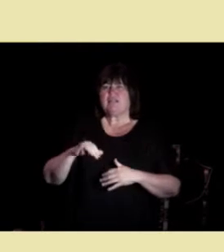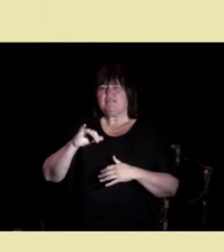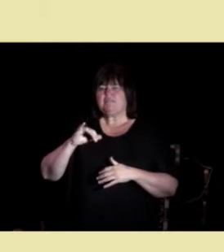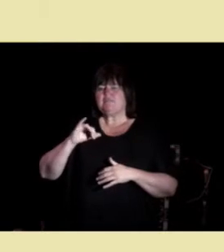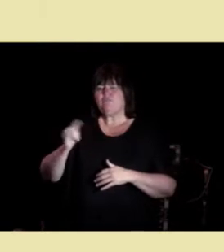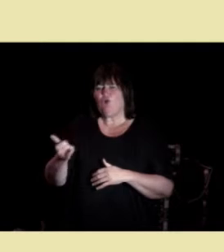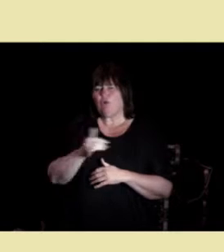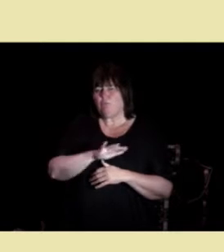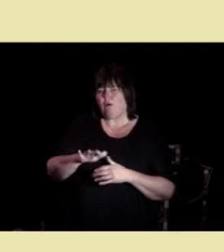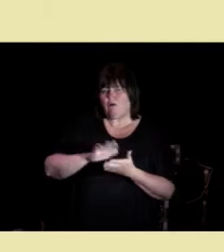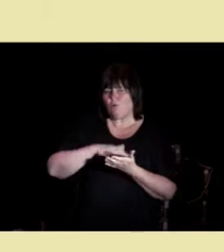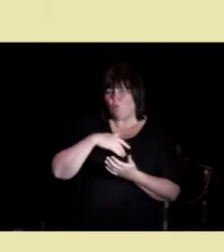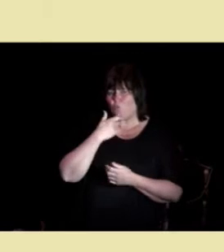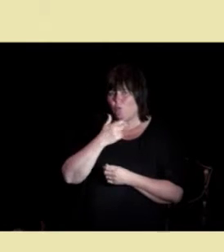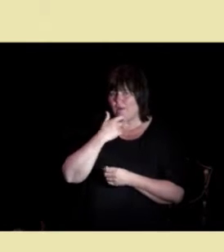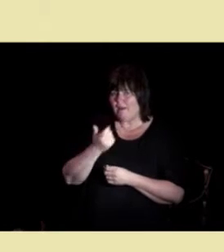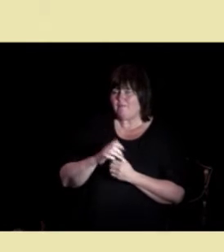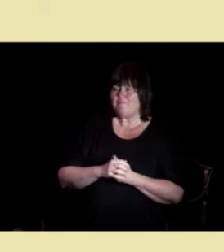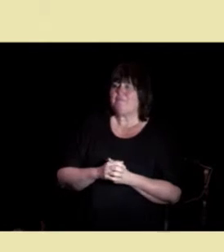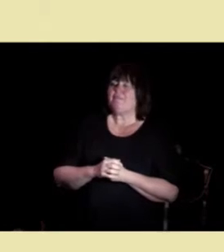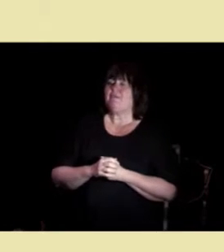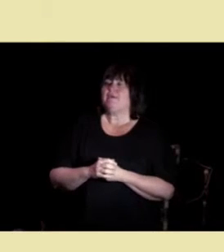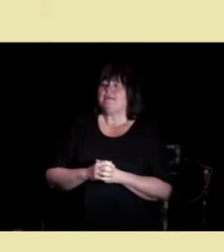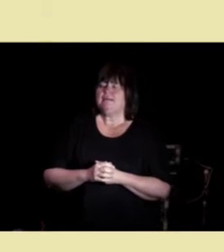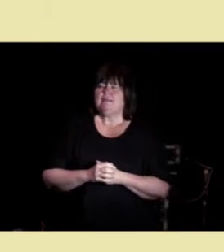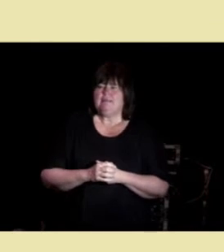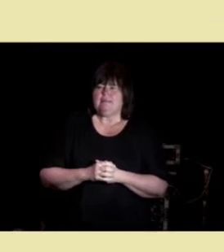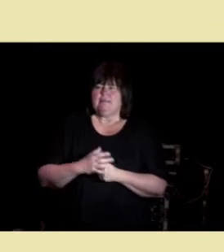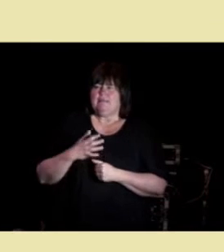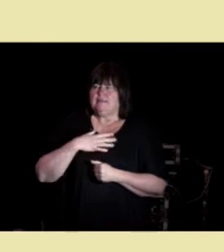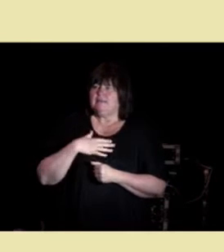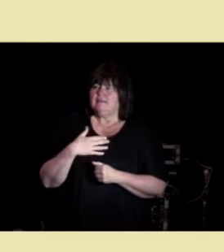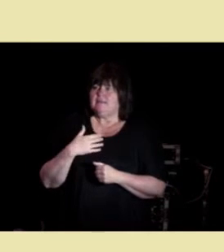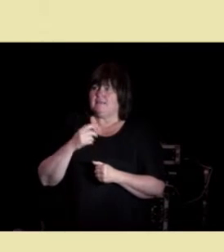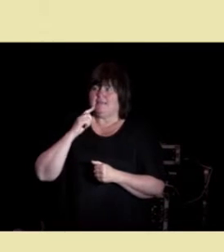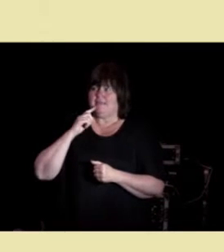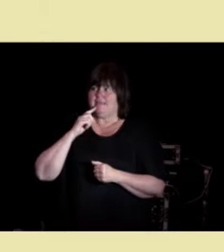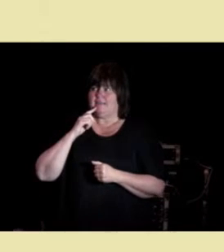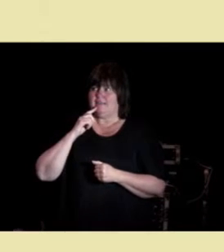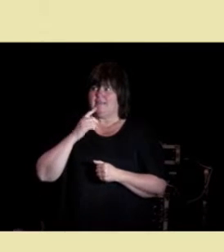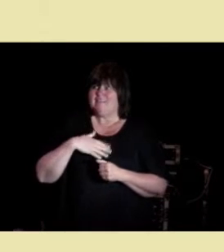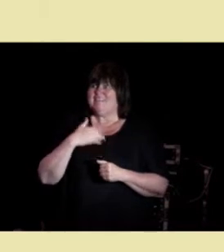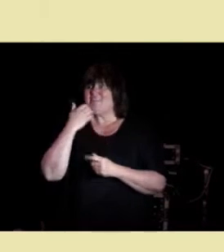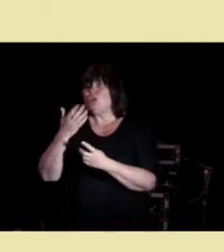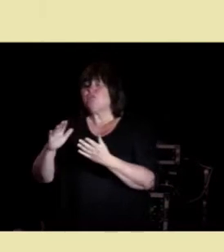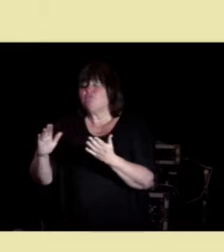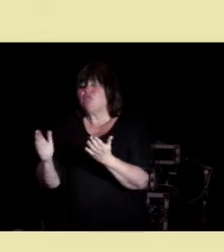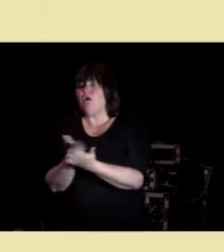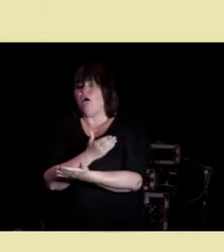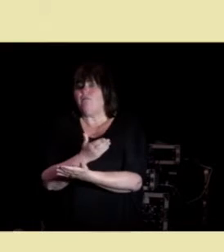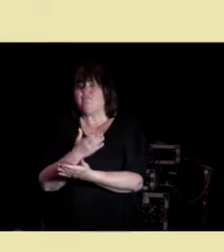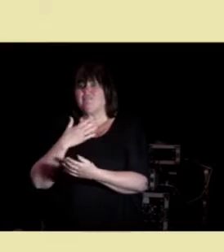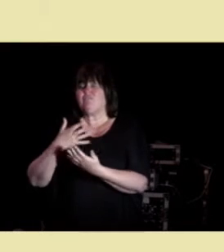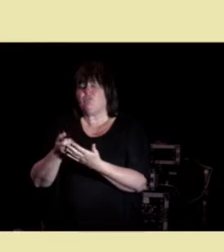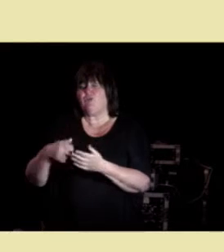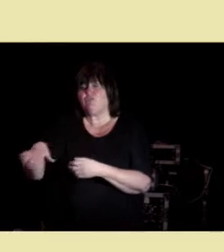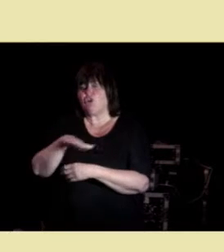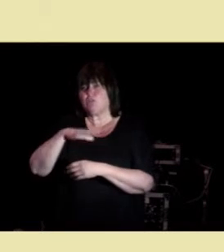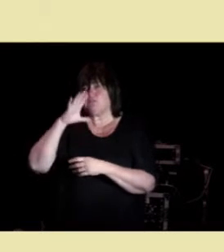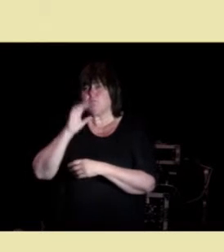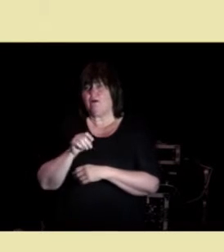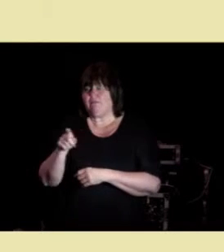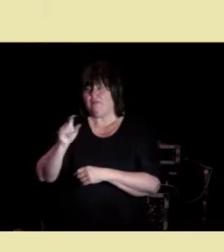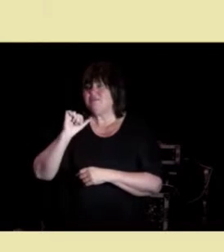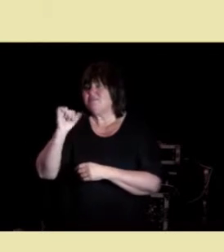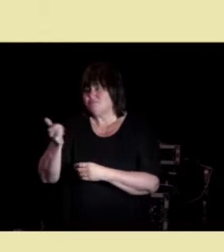skikkelig dårlig til. Og så ville de ha hjelp. De hadde fått avvik fra fylkesmann på det her også. Så de skulle ha